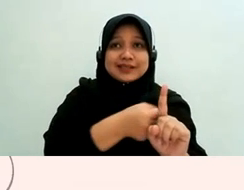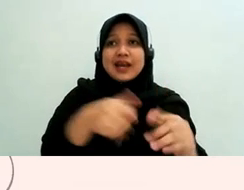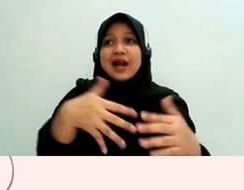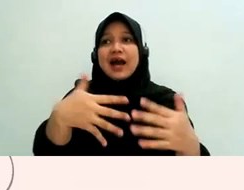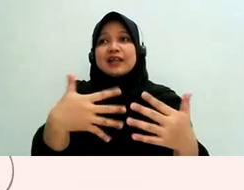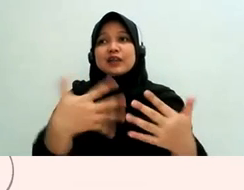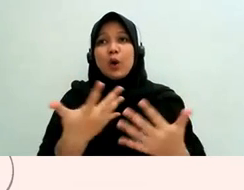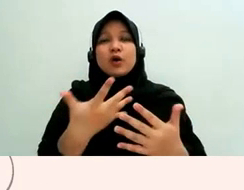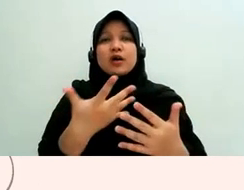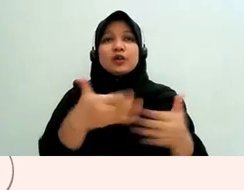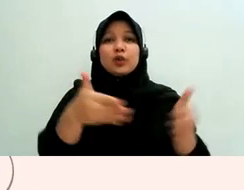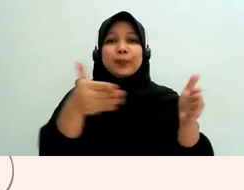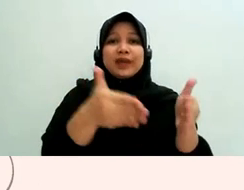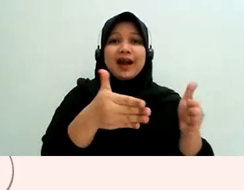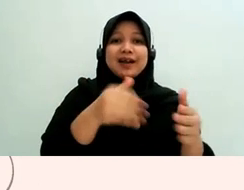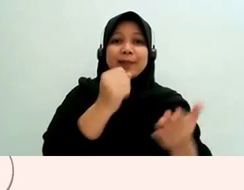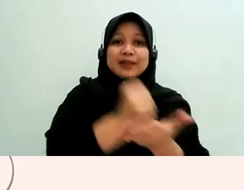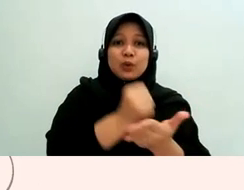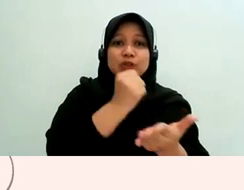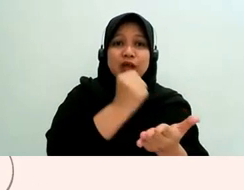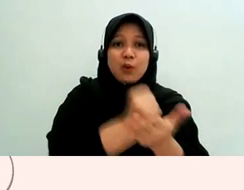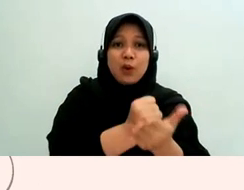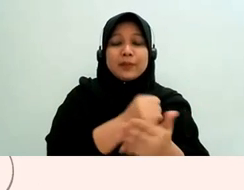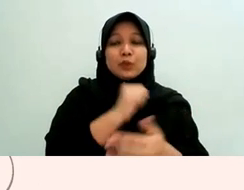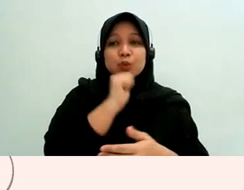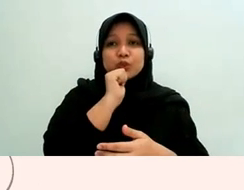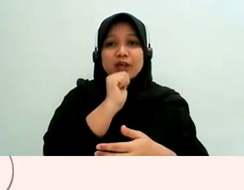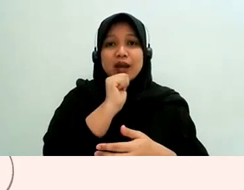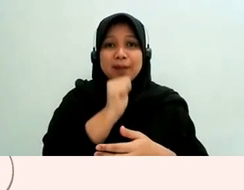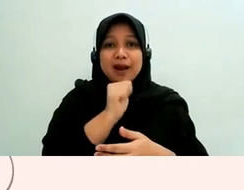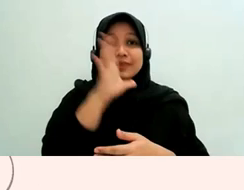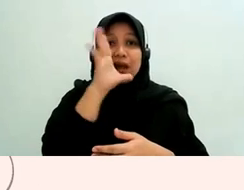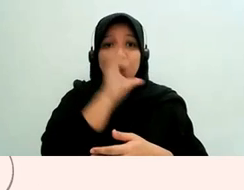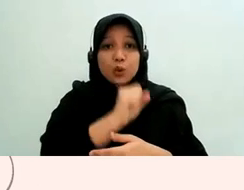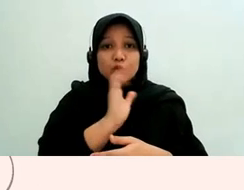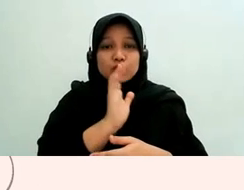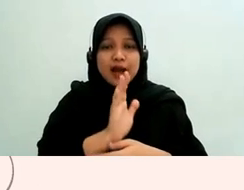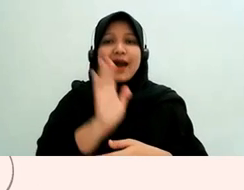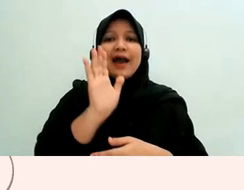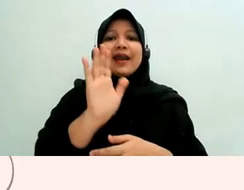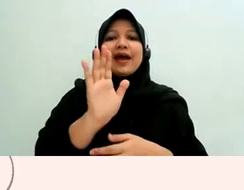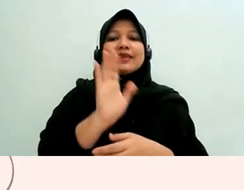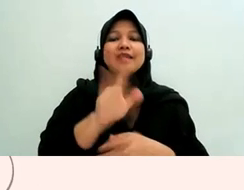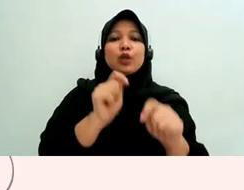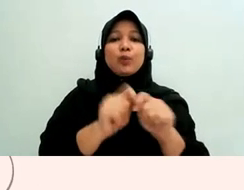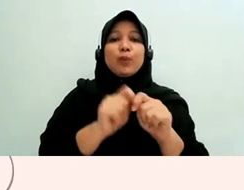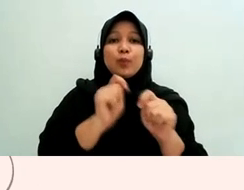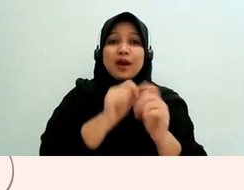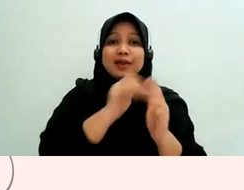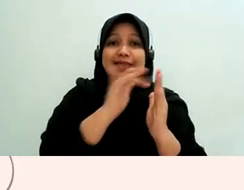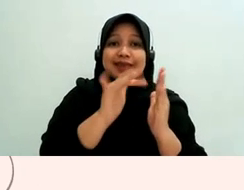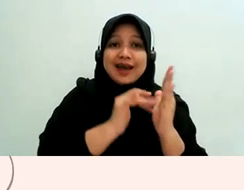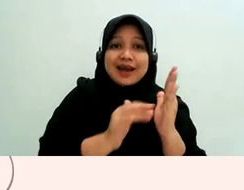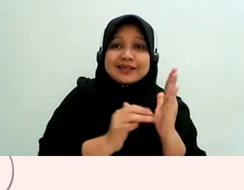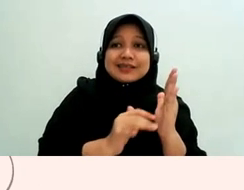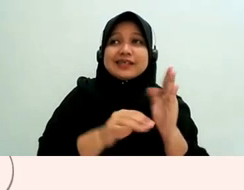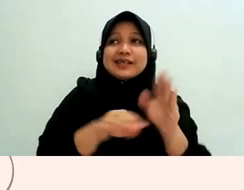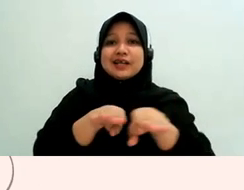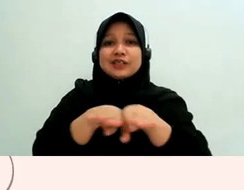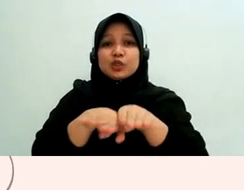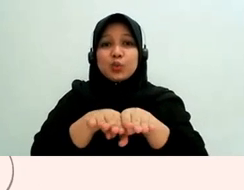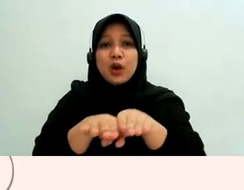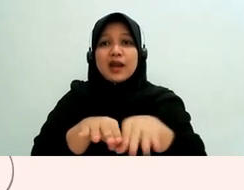relevan itu akan membantu teman-teman dalam menyusun narasi yang tepat dan sesuai dengan target perubahan atau